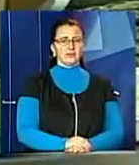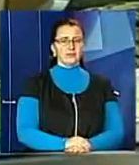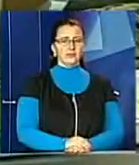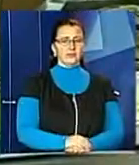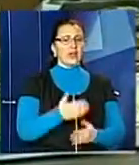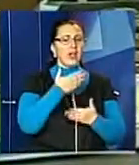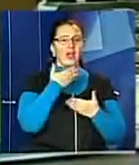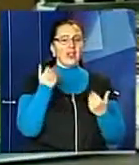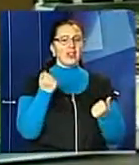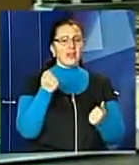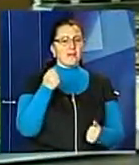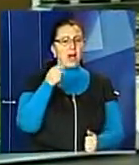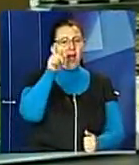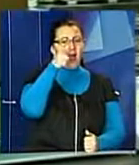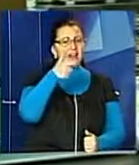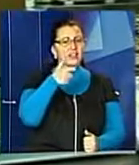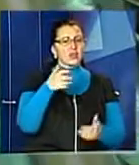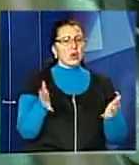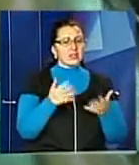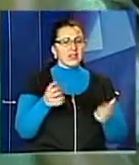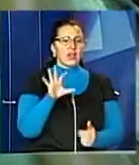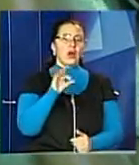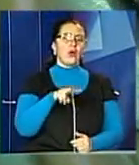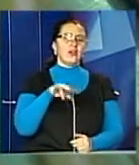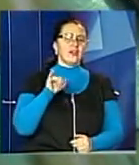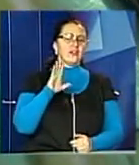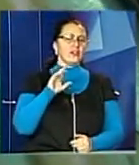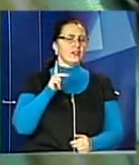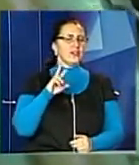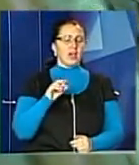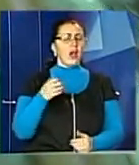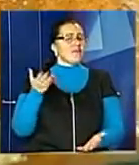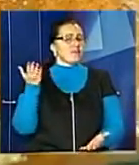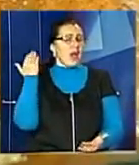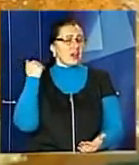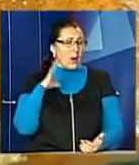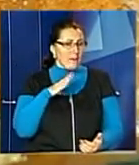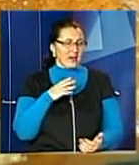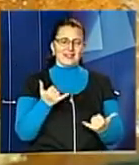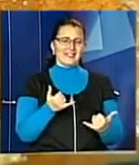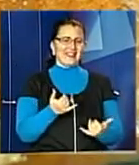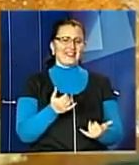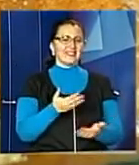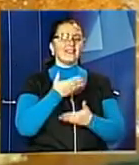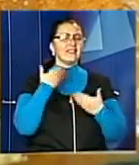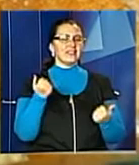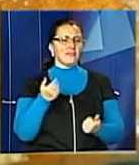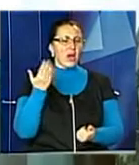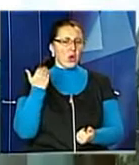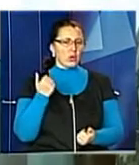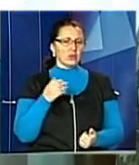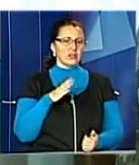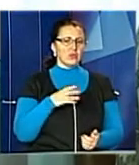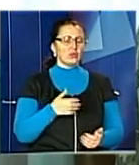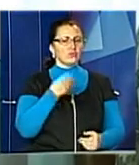Проте немає грецького салату чи олів'є, аж чи випічки і фруктів, як це було, коли експериментували із новою системою продовольчого забезпечення.